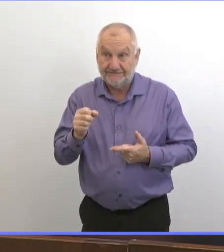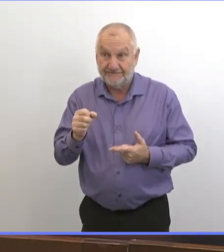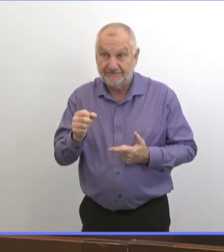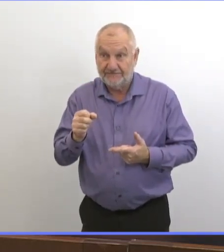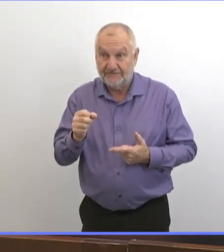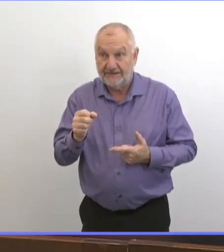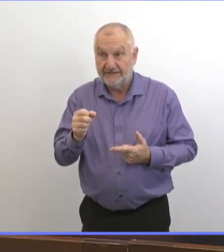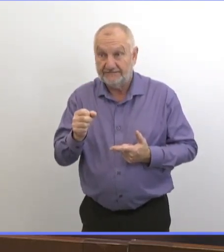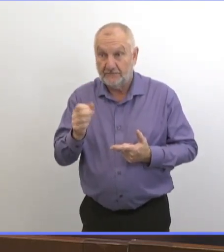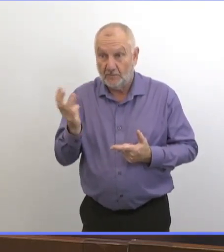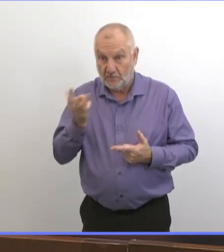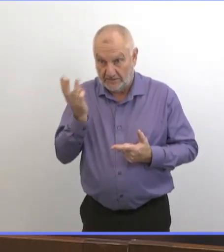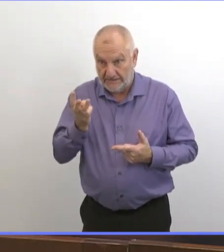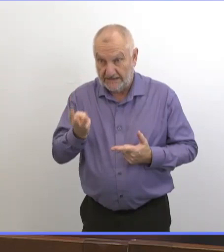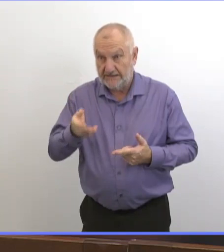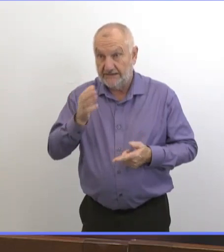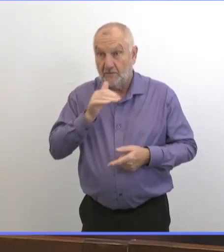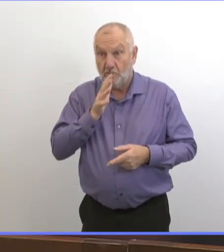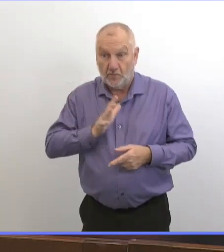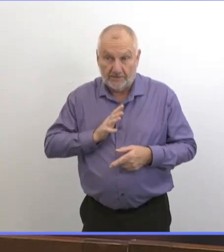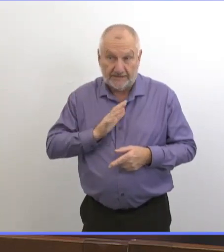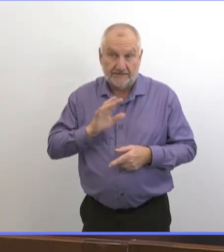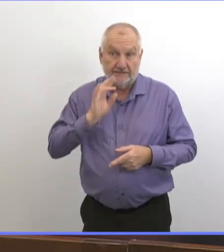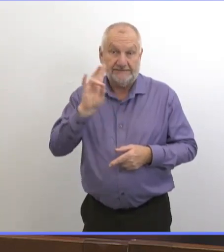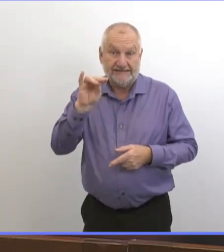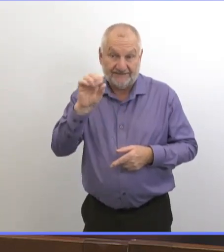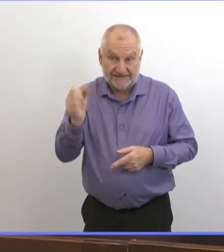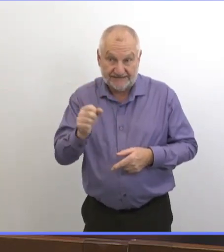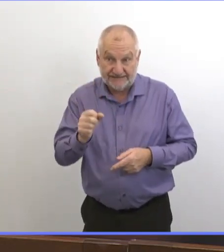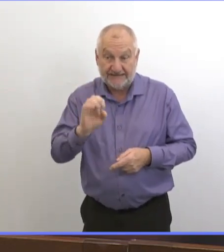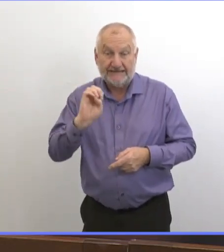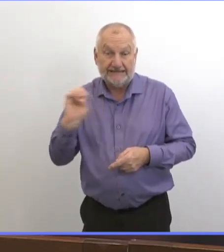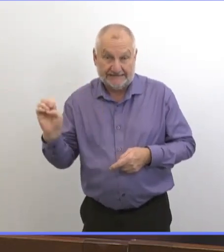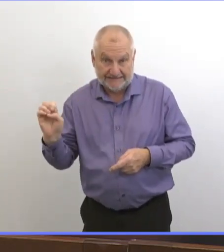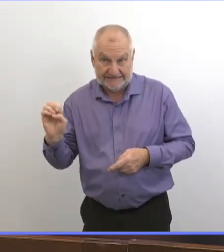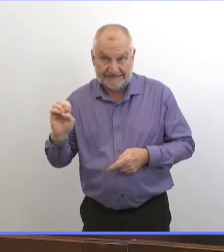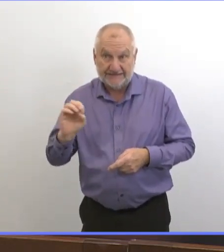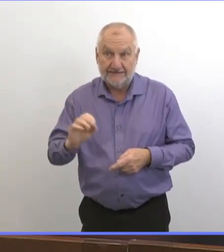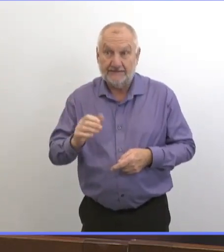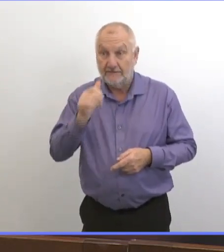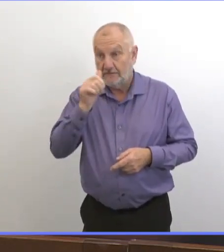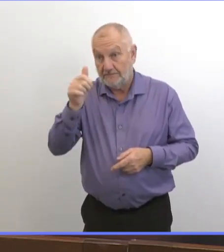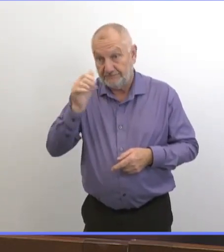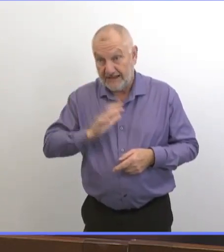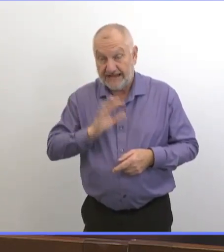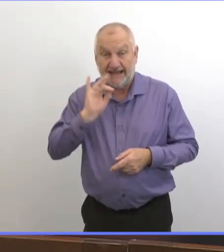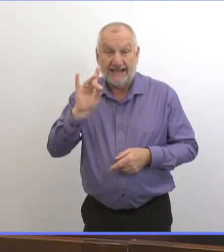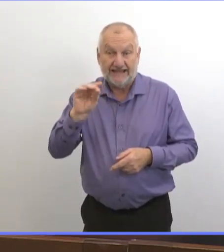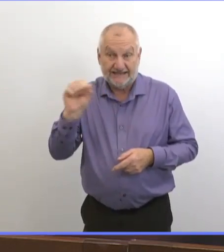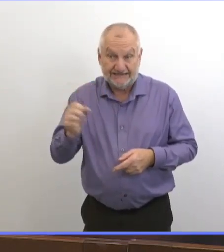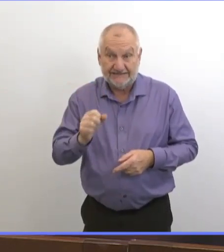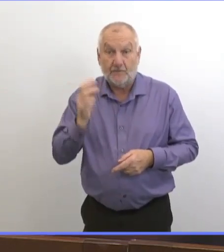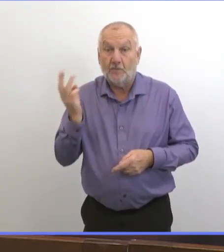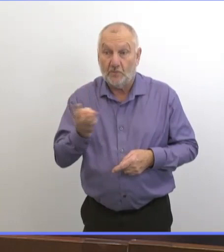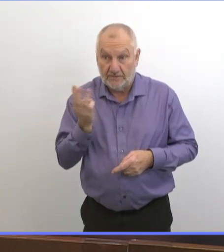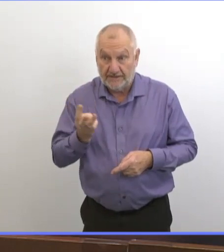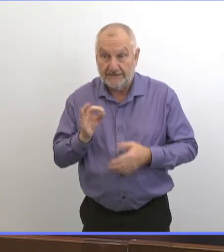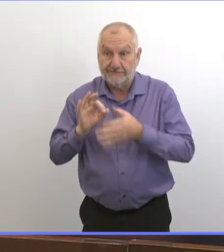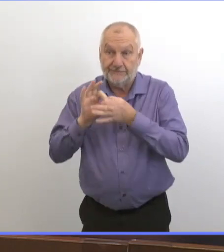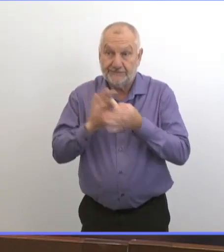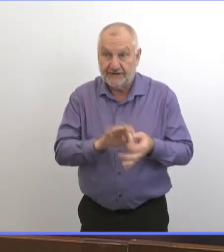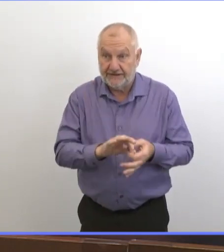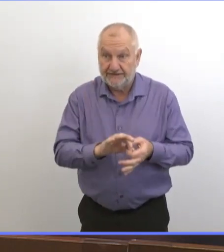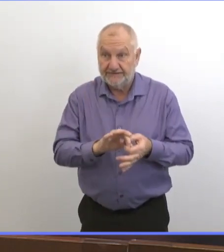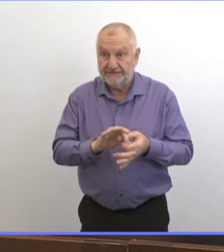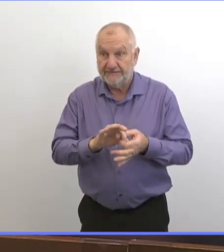septuagénaire de la région d'Entre-les-Lacs, un octogénaire de la région de Winnipeg lié au foyer